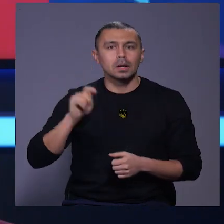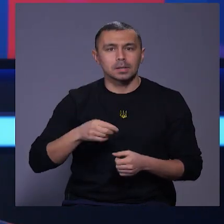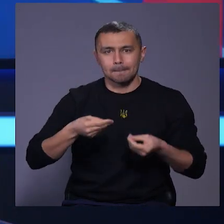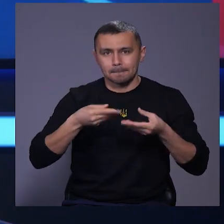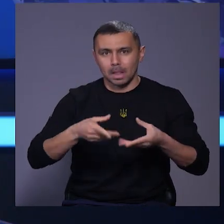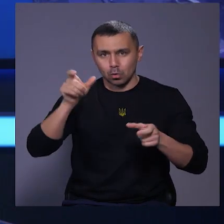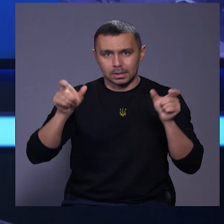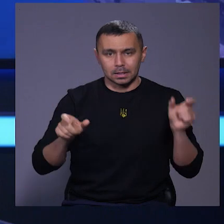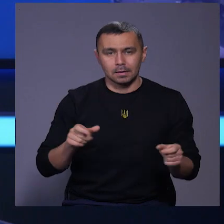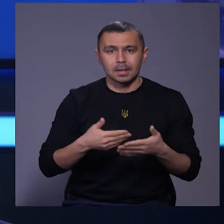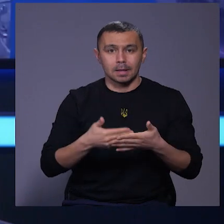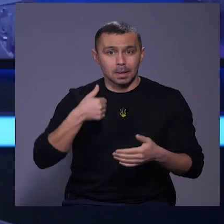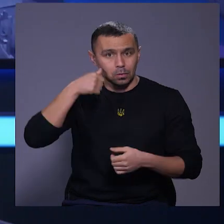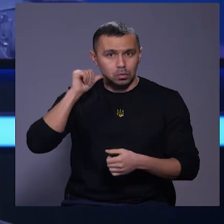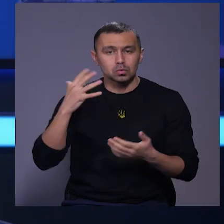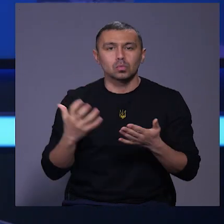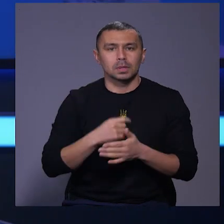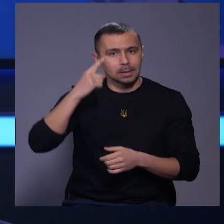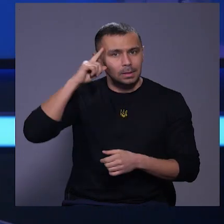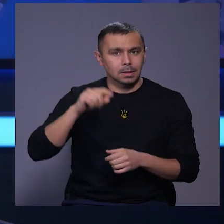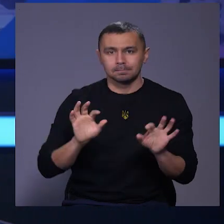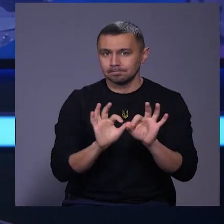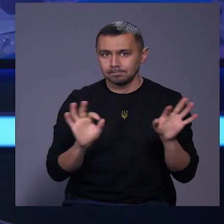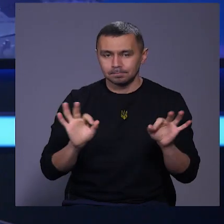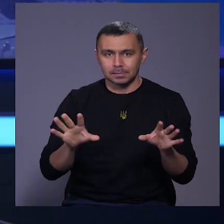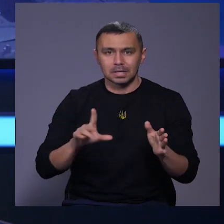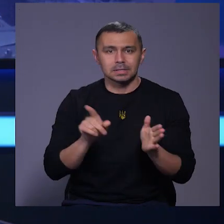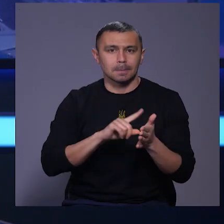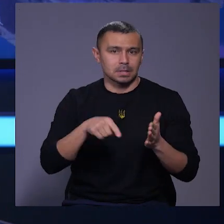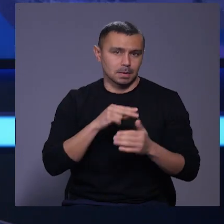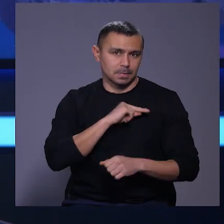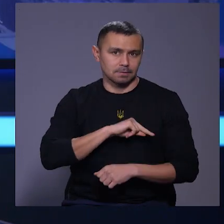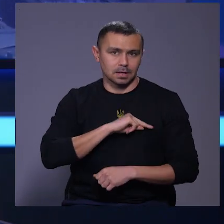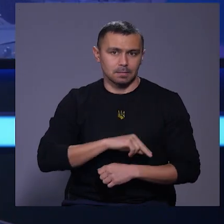благодійників. Напередодні з добутими знаннями ділились з комунальниками.